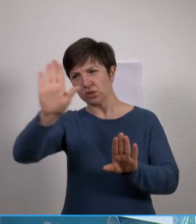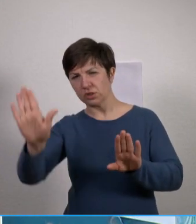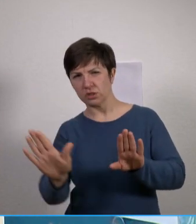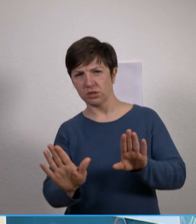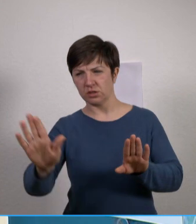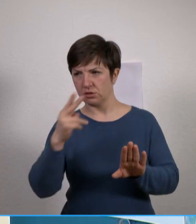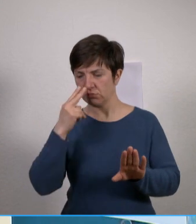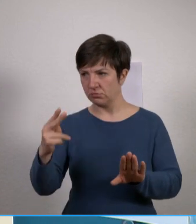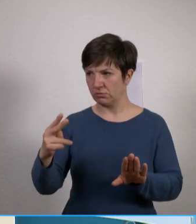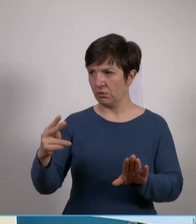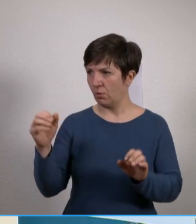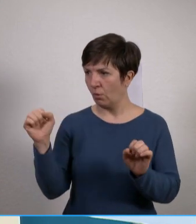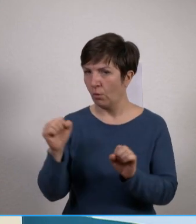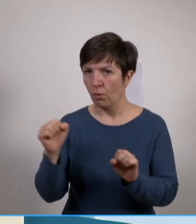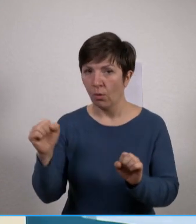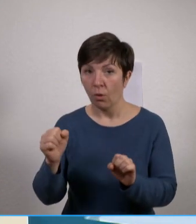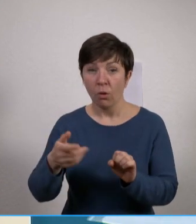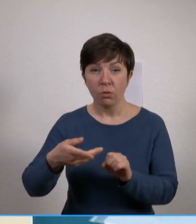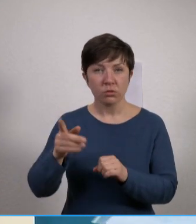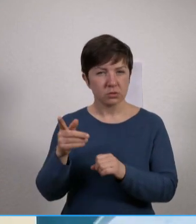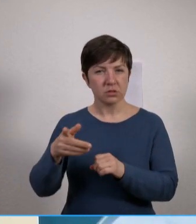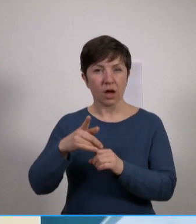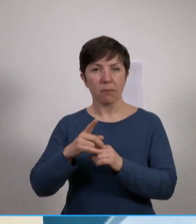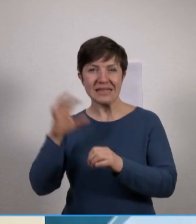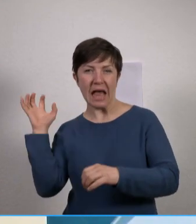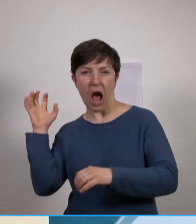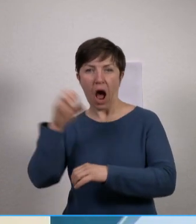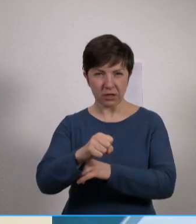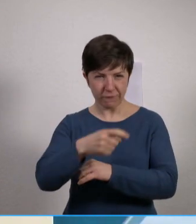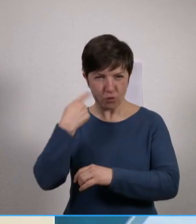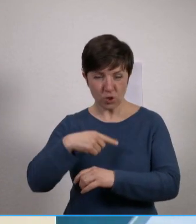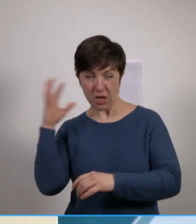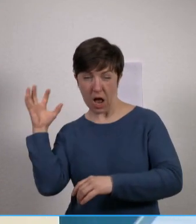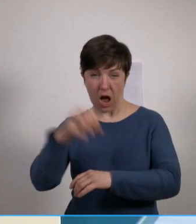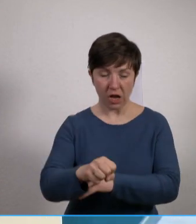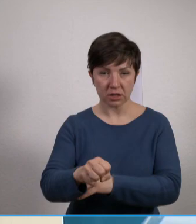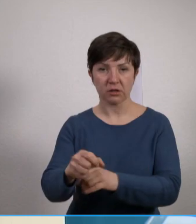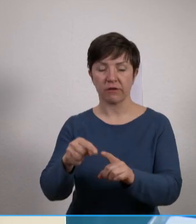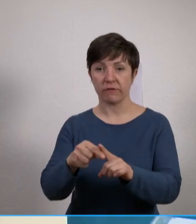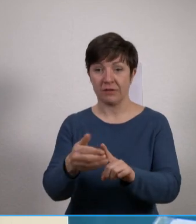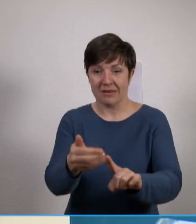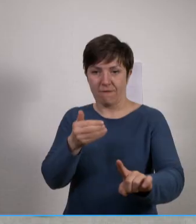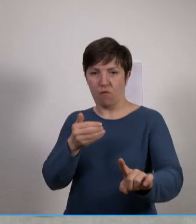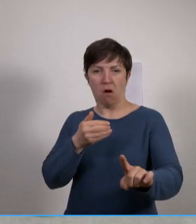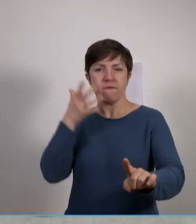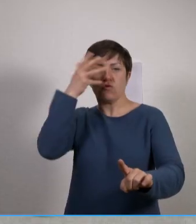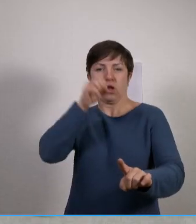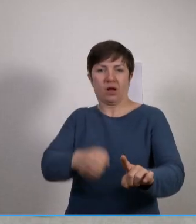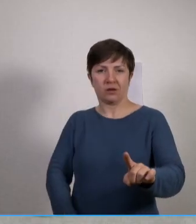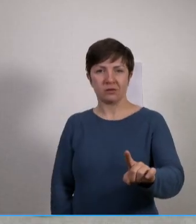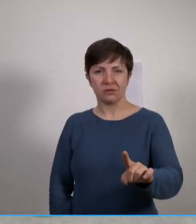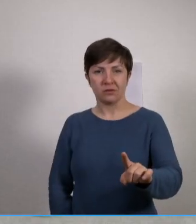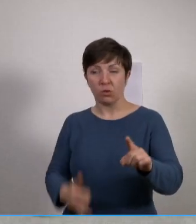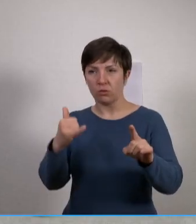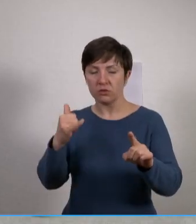nie glauben können, dass tatsächlich zu einem Angriffskrieg kommen würde. Also überrascht, erschüttert. Und jetzt natürlich die